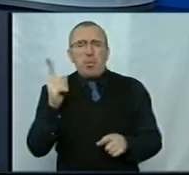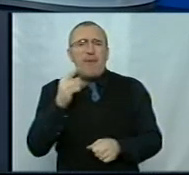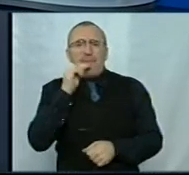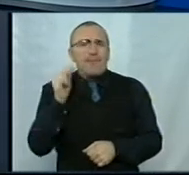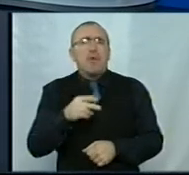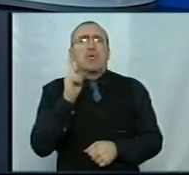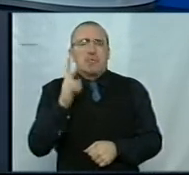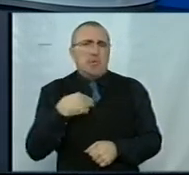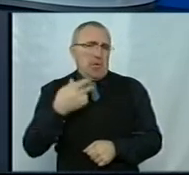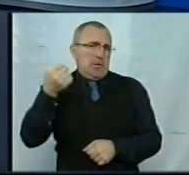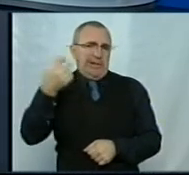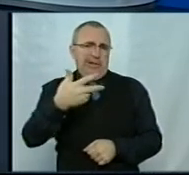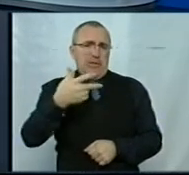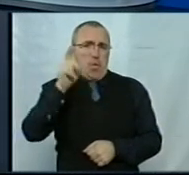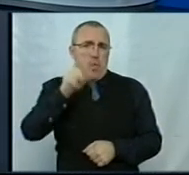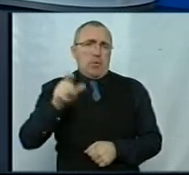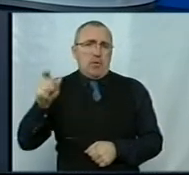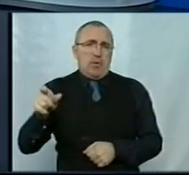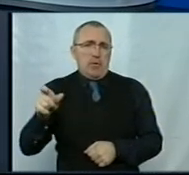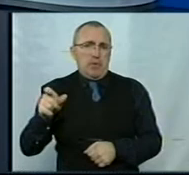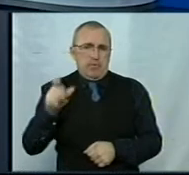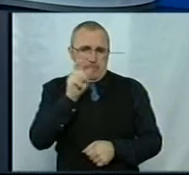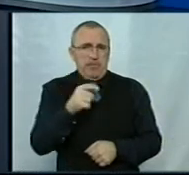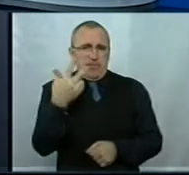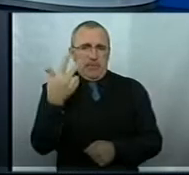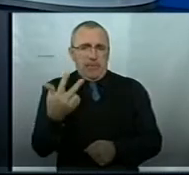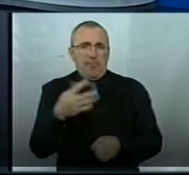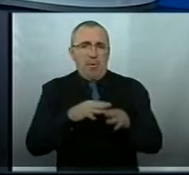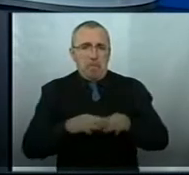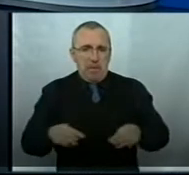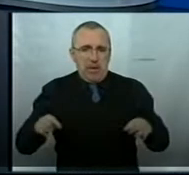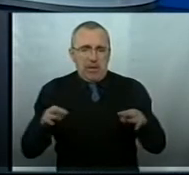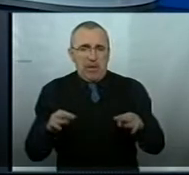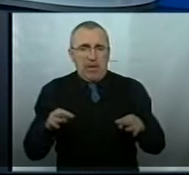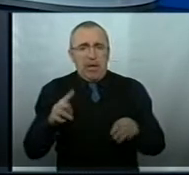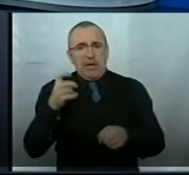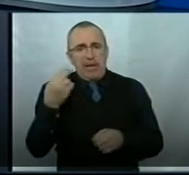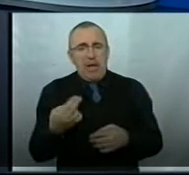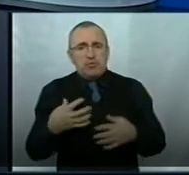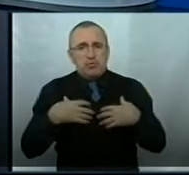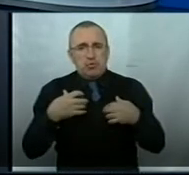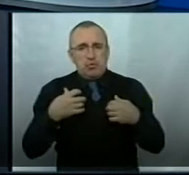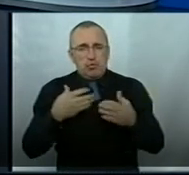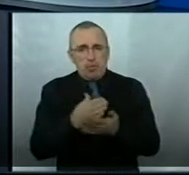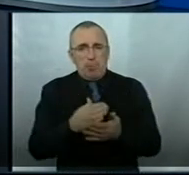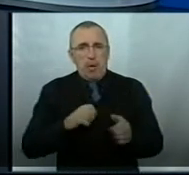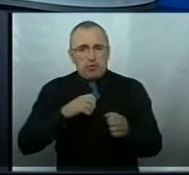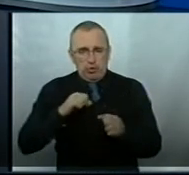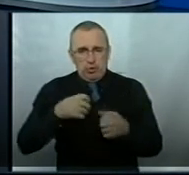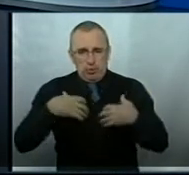винний? Я назву трьох осіб чи трьох персоналів. Це Міністерство чи Національна служба здоров'я? Це ви як голова